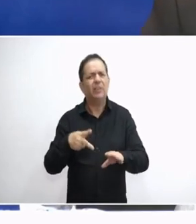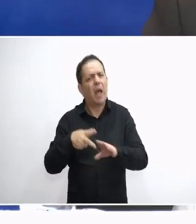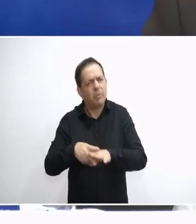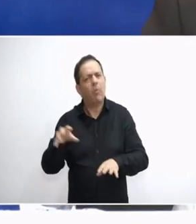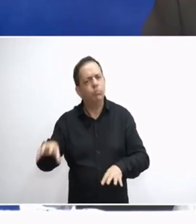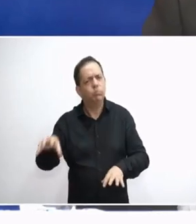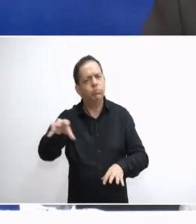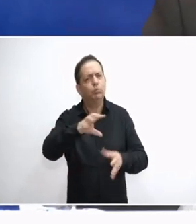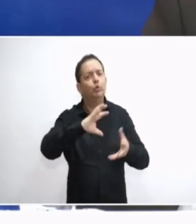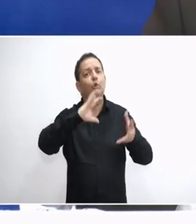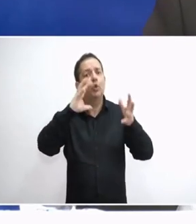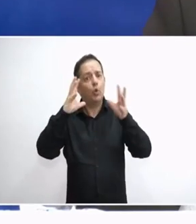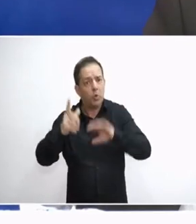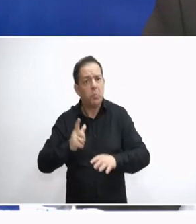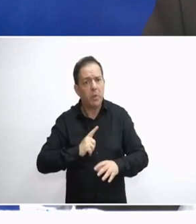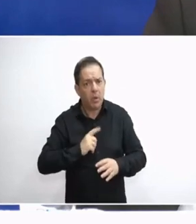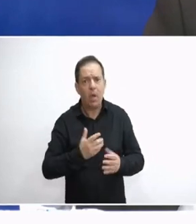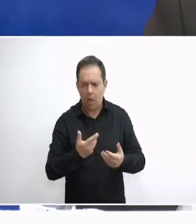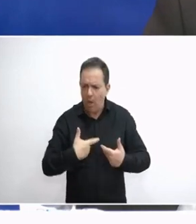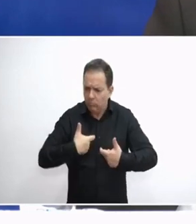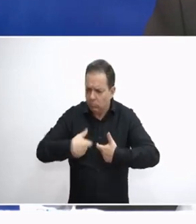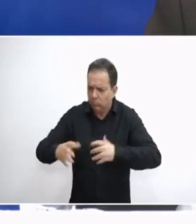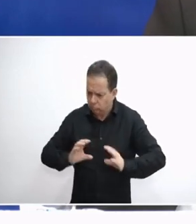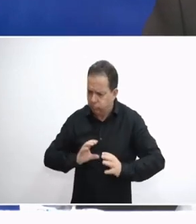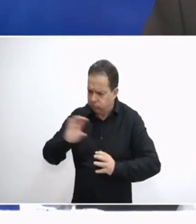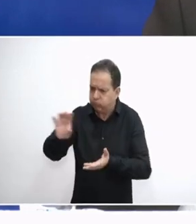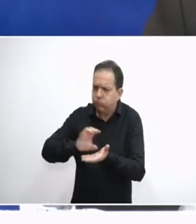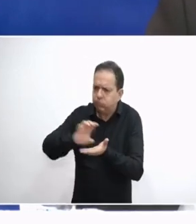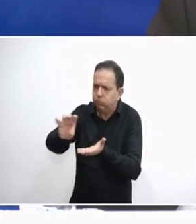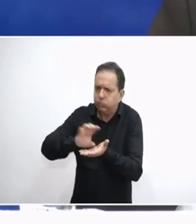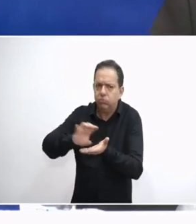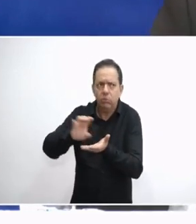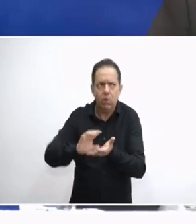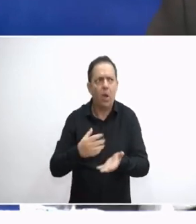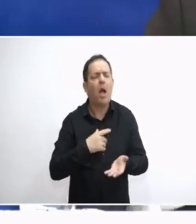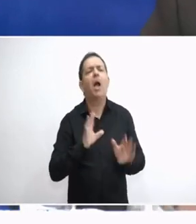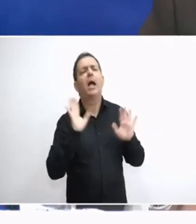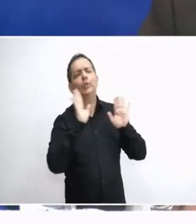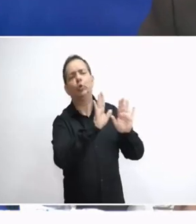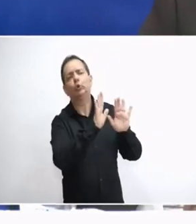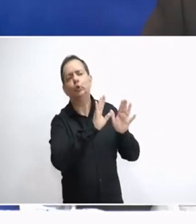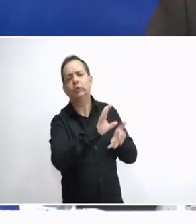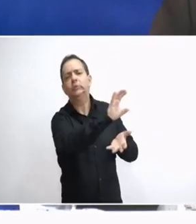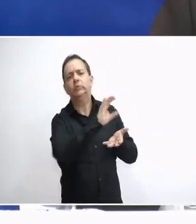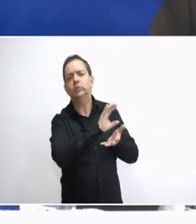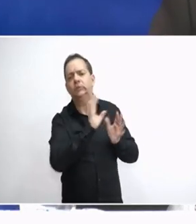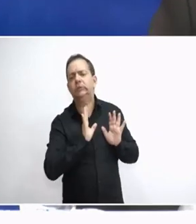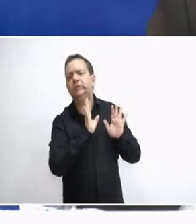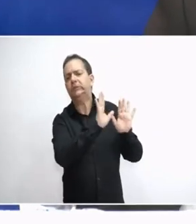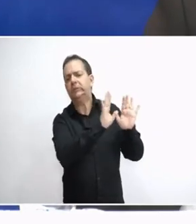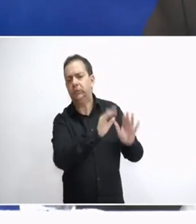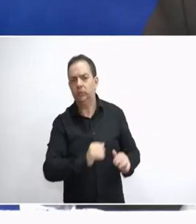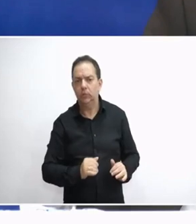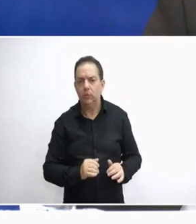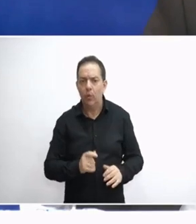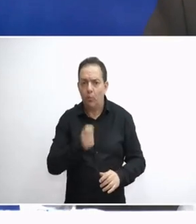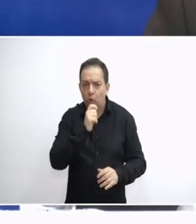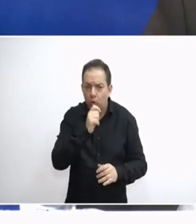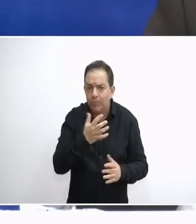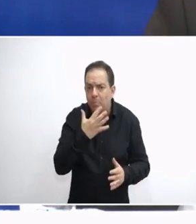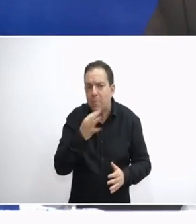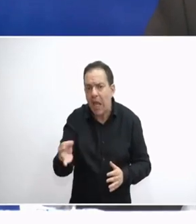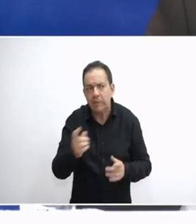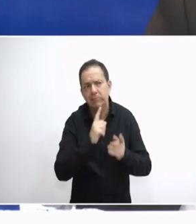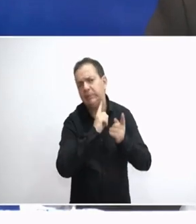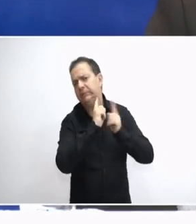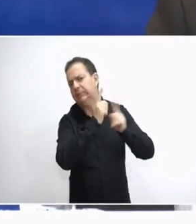οργανισμούς παγκόσμιους να εισπράξουμε τα χρήματα που είναι δικά μας. Το ότι δεν το κάνει κανένας πολιτικός, θεωρώ ότι ξεπληρώνει